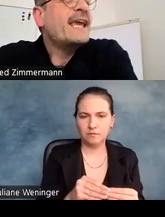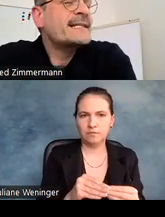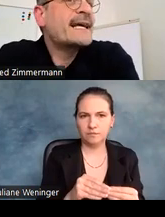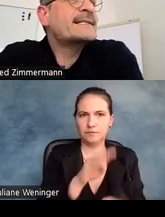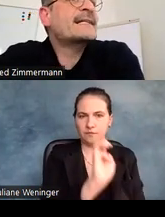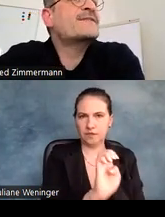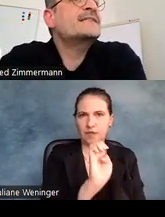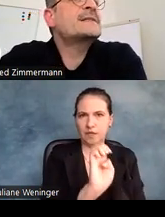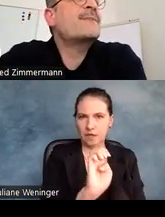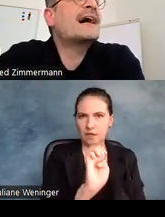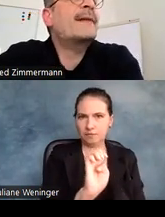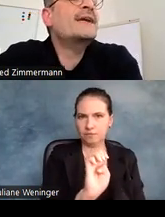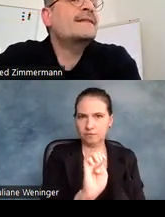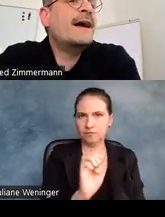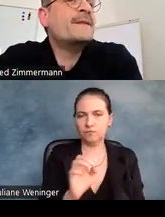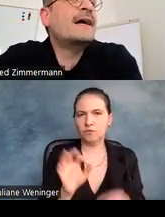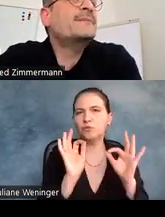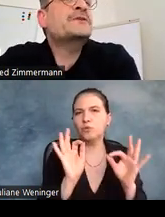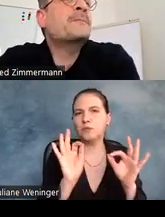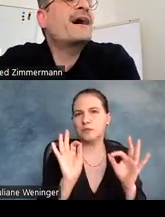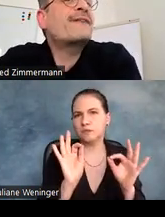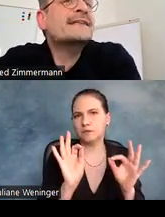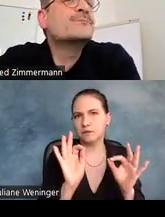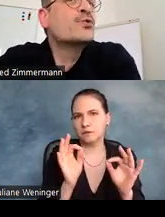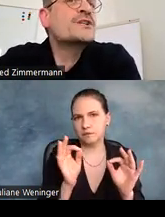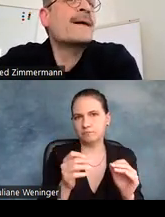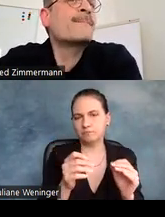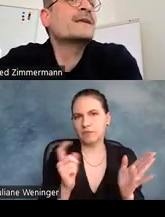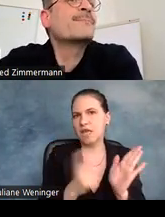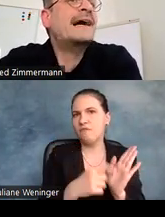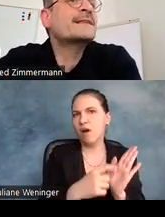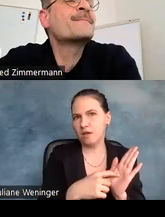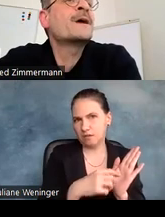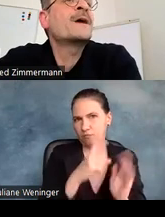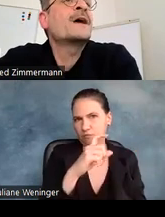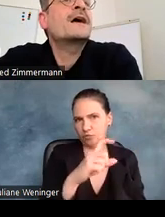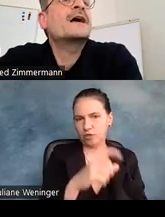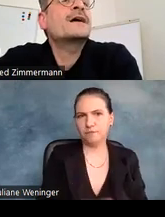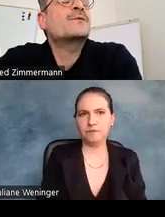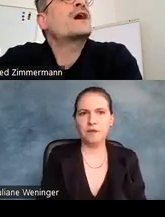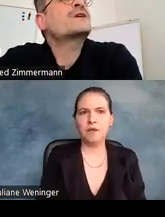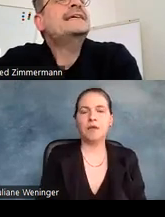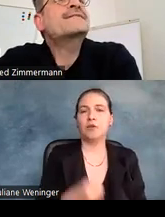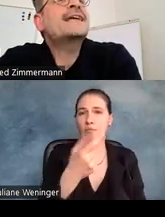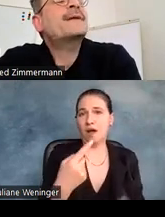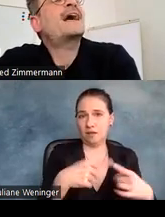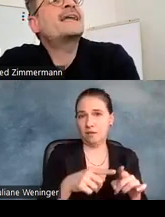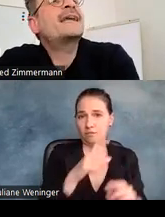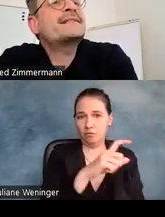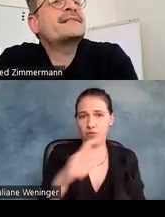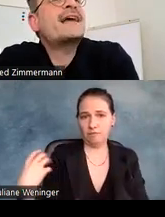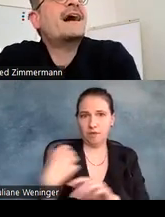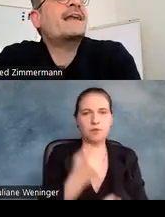E als ganz, ganz wichtiges Parameter. Ich habe Ihnen noch ein paar weitere Buchstaben mitgebracht und auch hier wieder